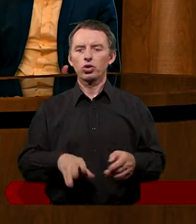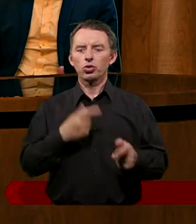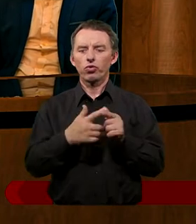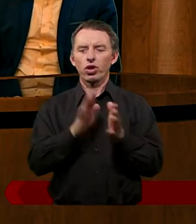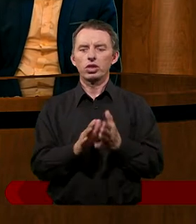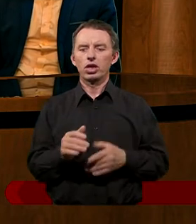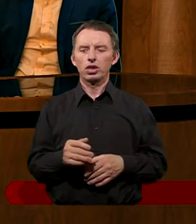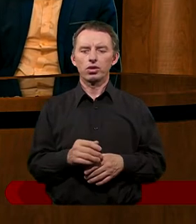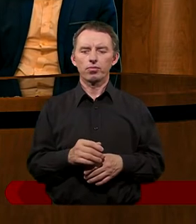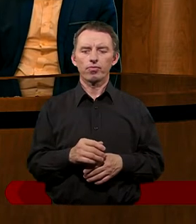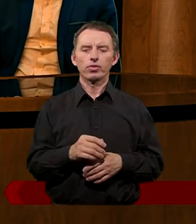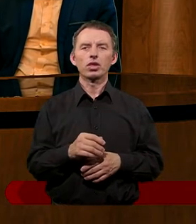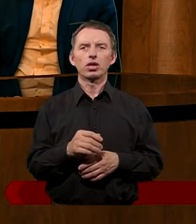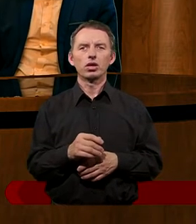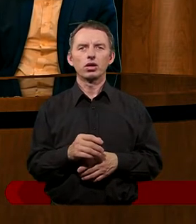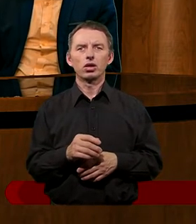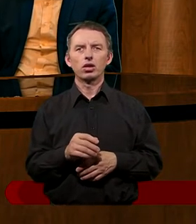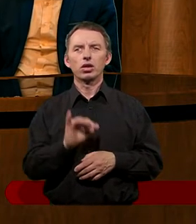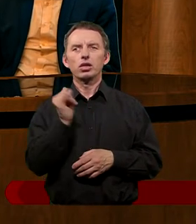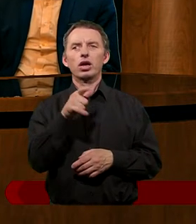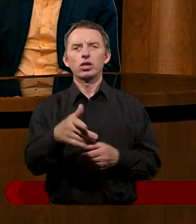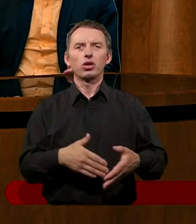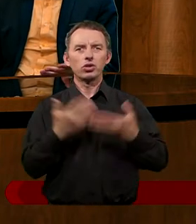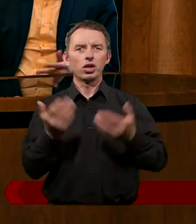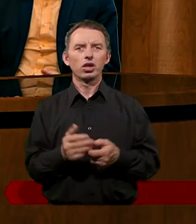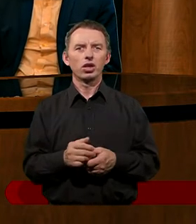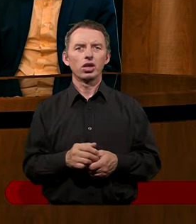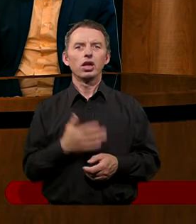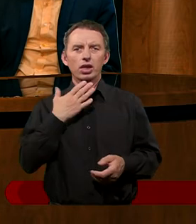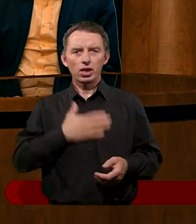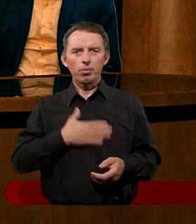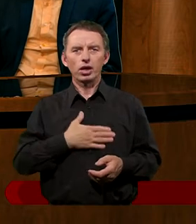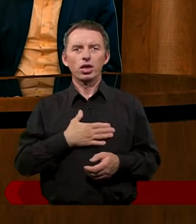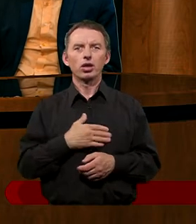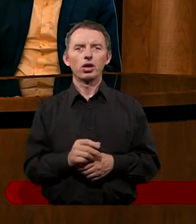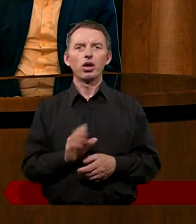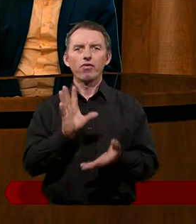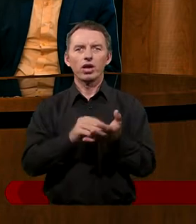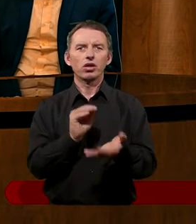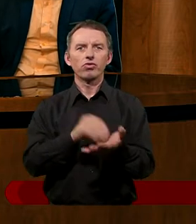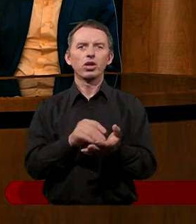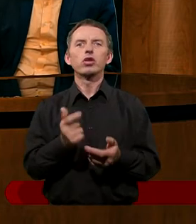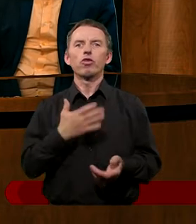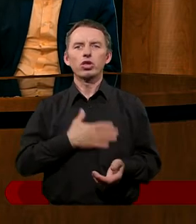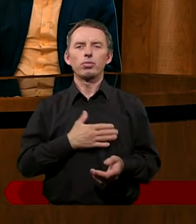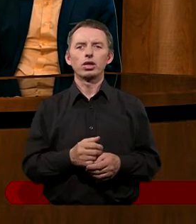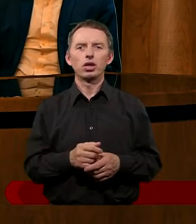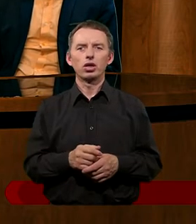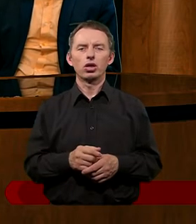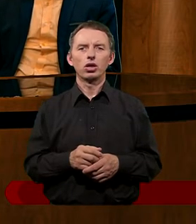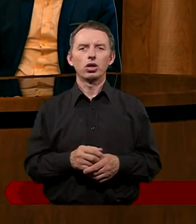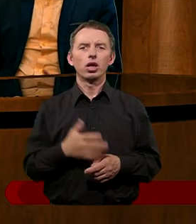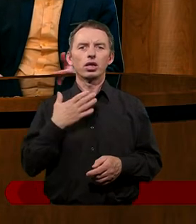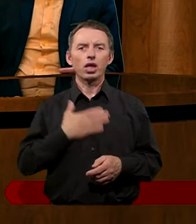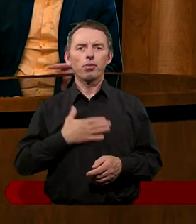rozmawiać. W jaki dzień? W szabat, tak. Skąd się wziął ten szabat? Szabat